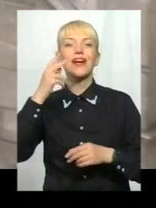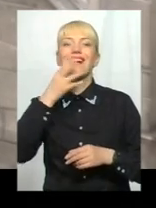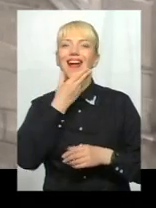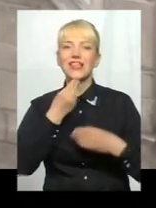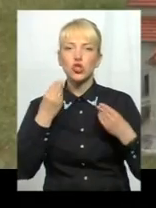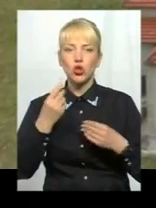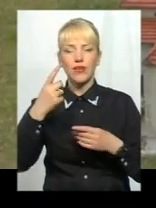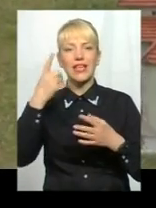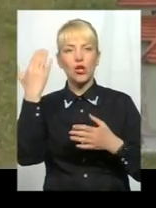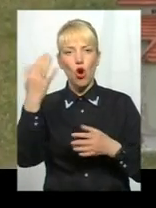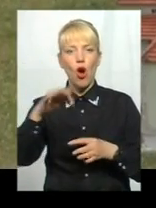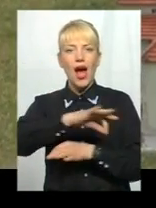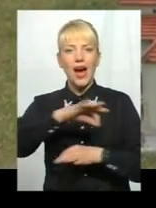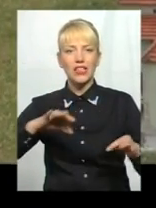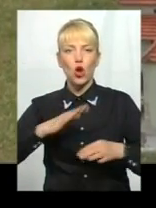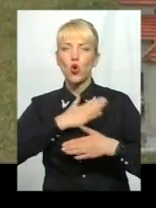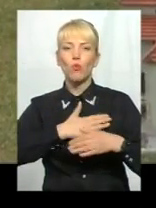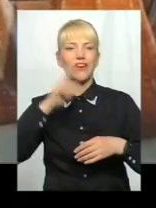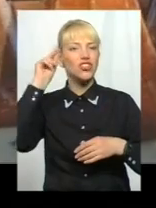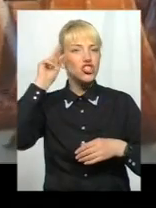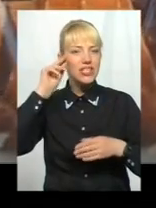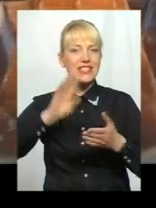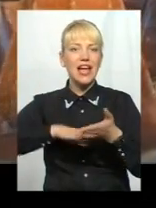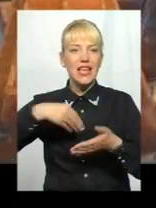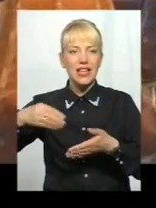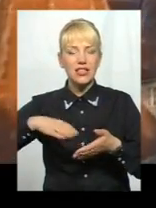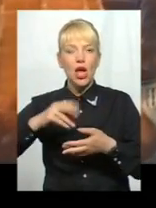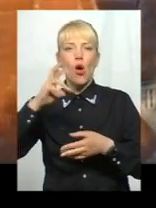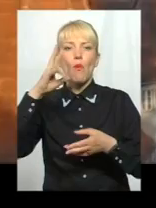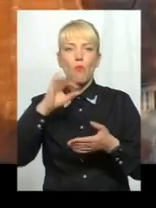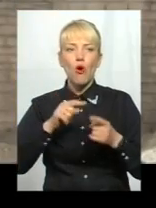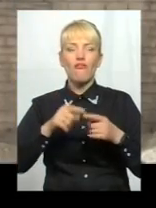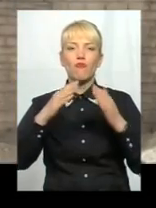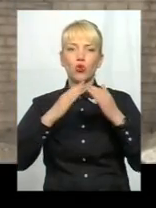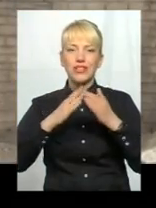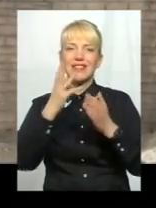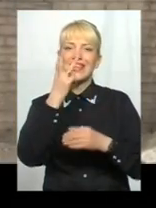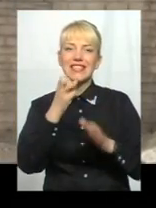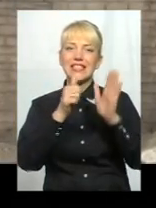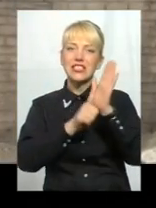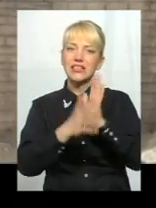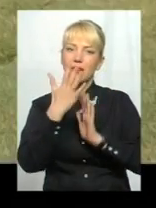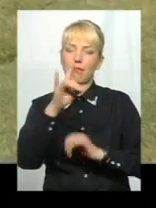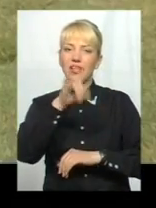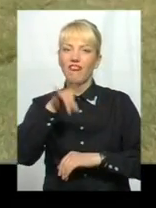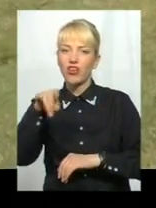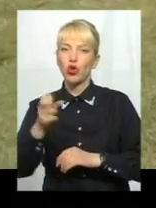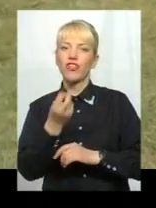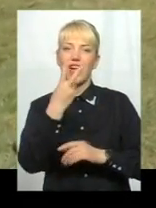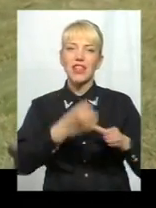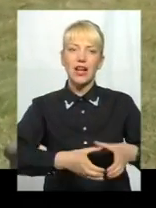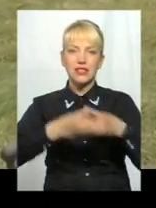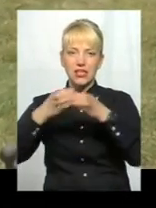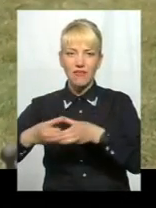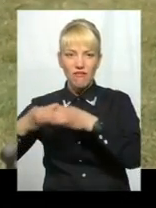його архітектор дуже любив числа та календарі. Бо розташував у будівлі рівно 365 вікон і 12 веж. І гордість